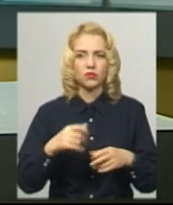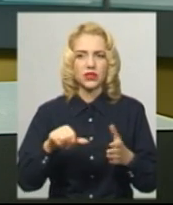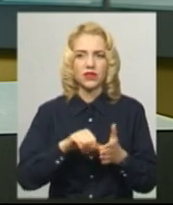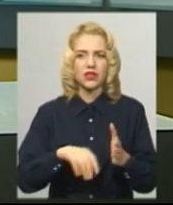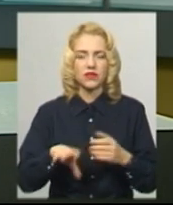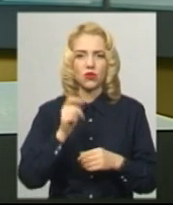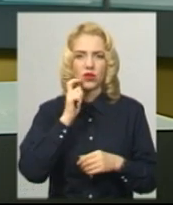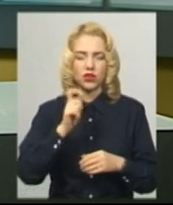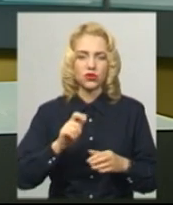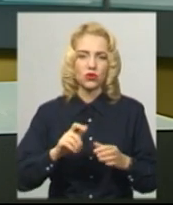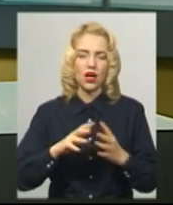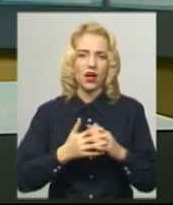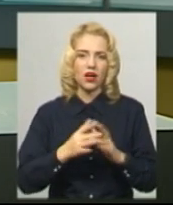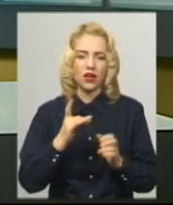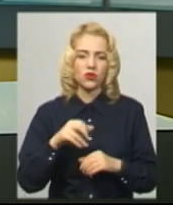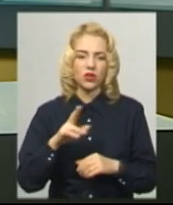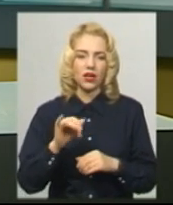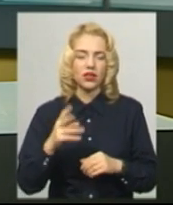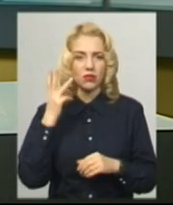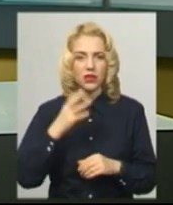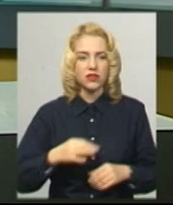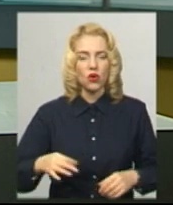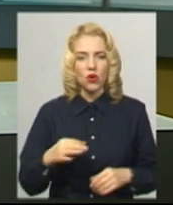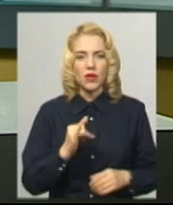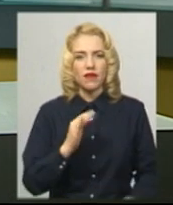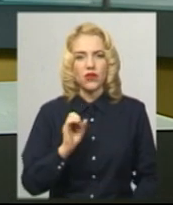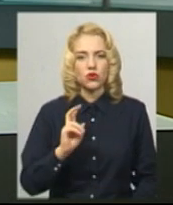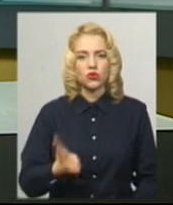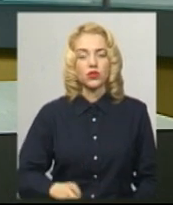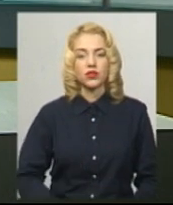Всеукраїнської аграрної ради в Хмельницькій області Сергій Івашчук.